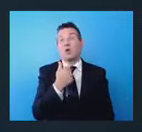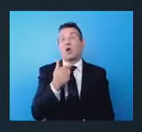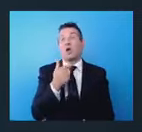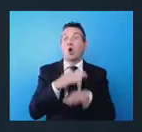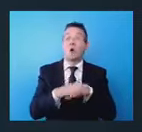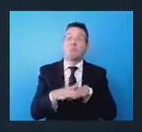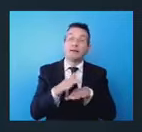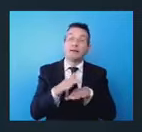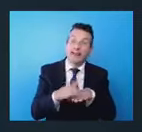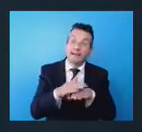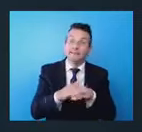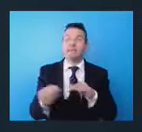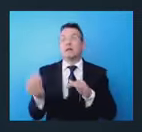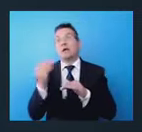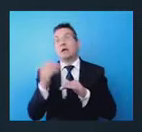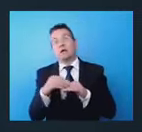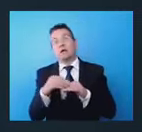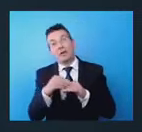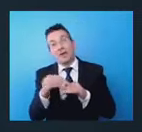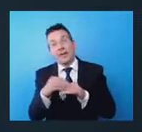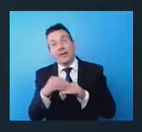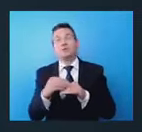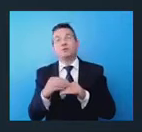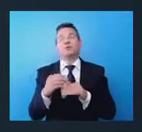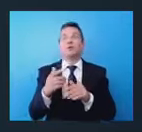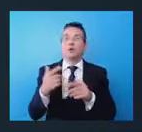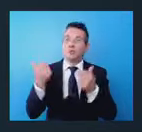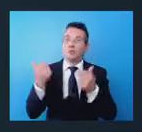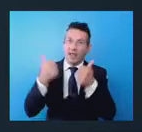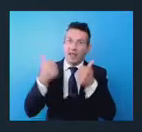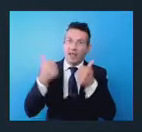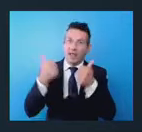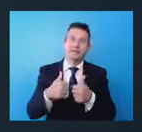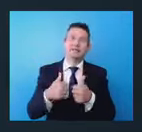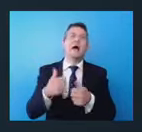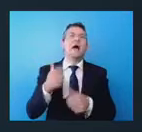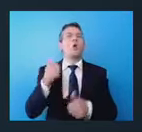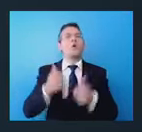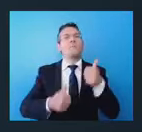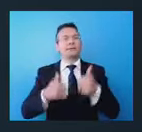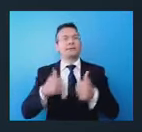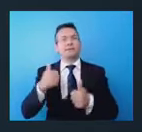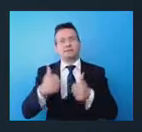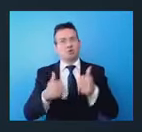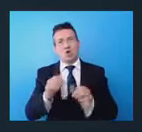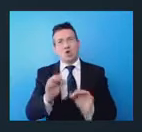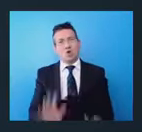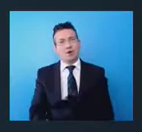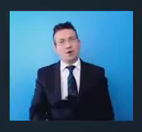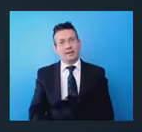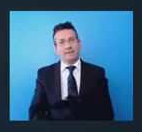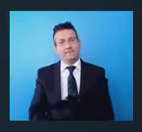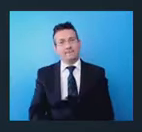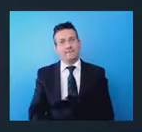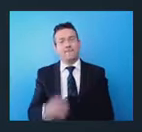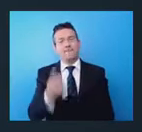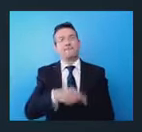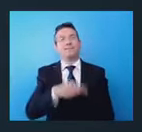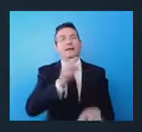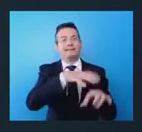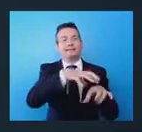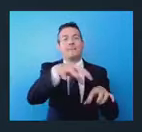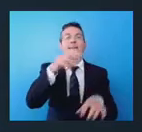ragionamento che pone una sfida, che secondo me è una sfida di competizione sugli stabilimenti green,